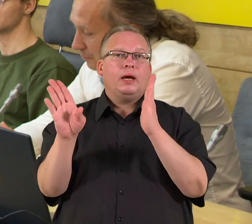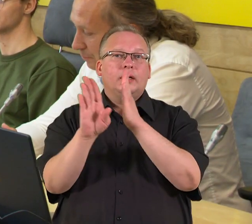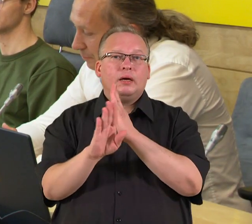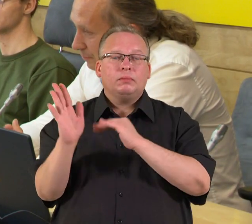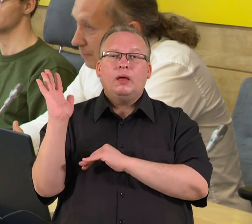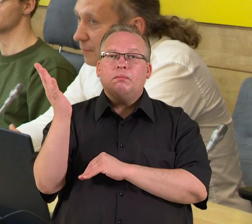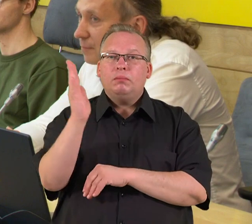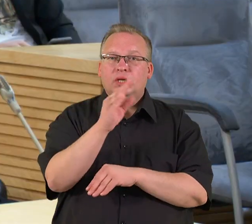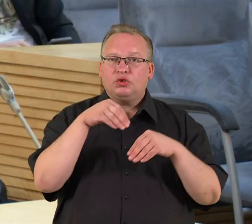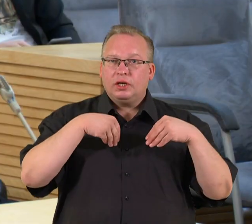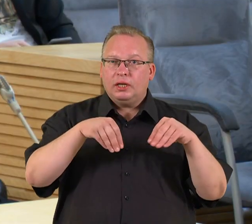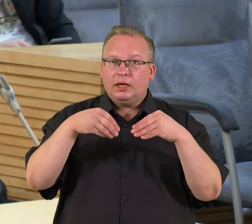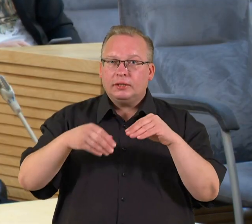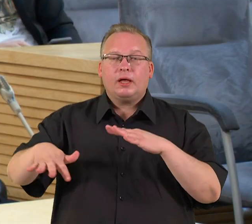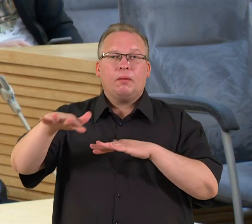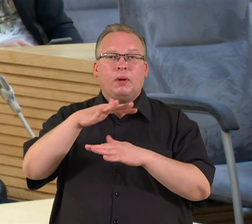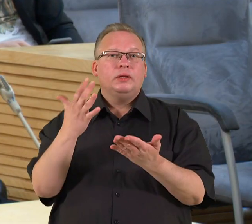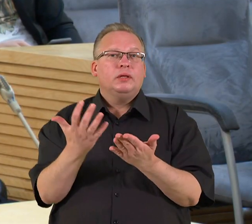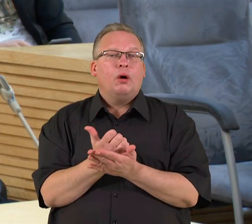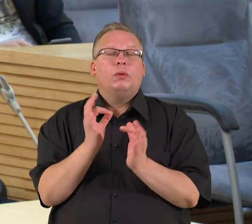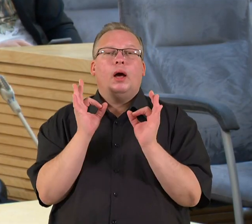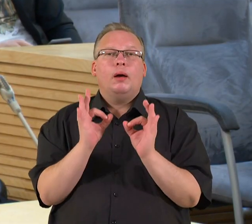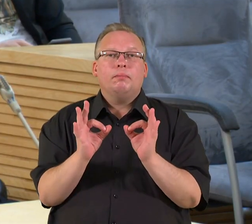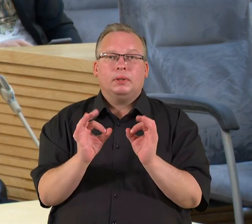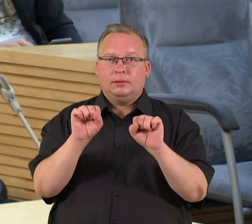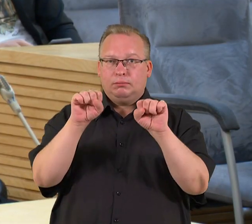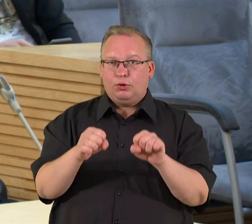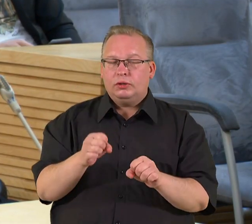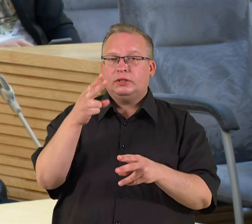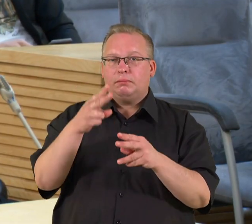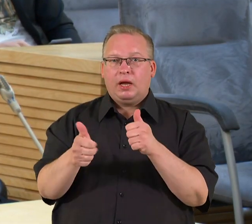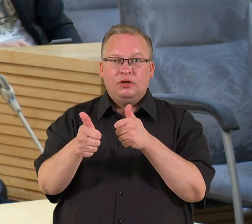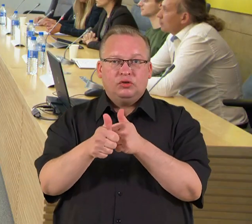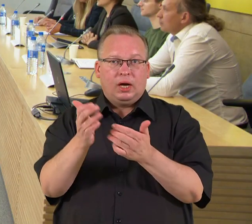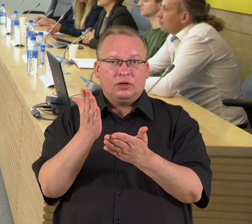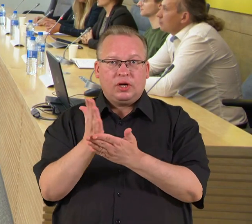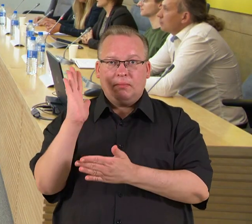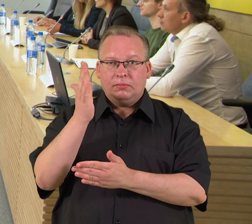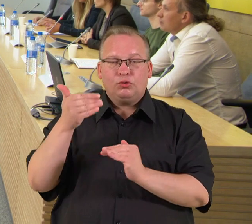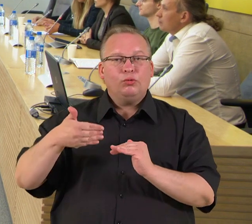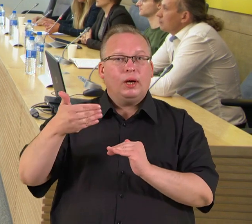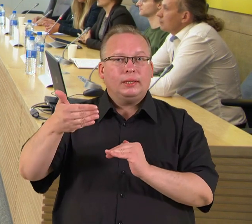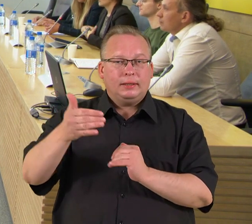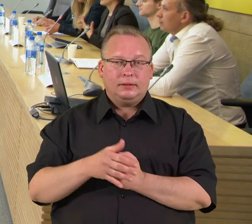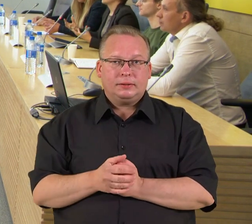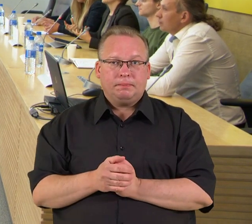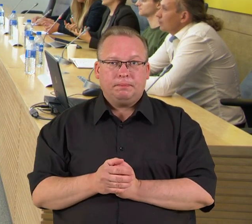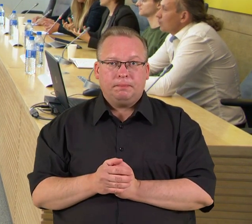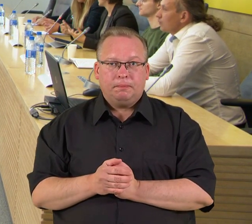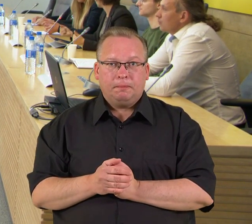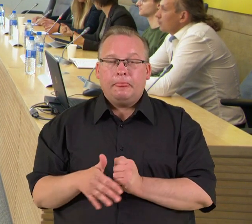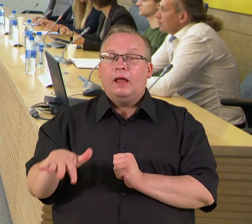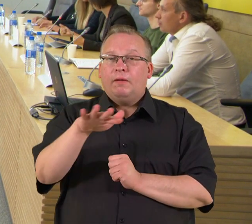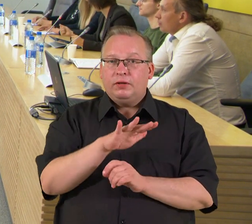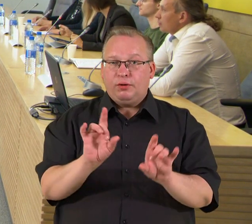miškininkystė, bendruomenėsi gauna tikras galimybės presti dėl šalia esančių miškų ateities. Kadangi visuomenėje